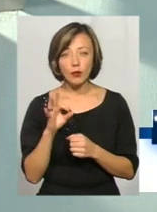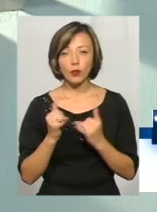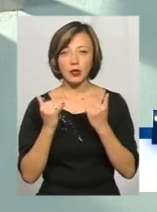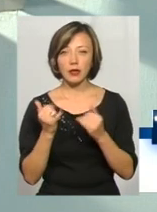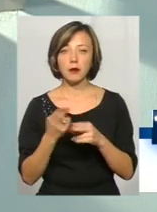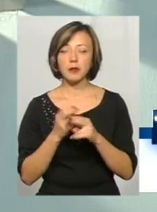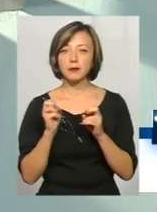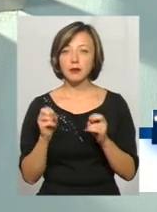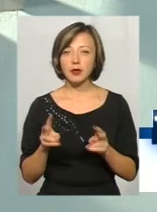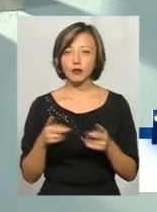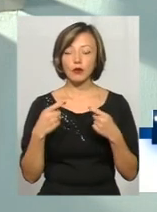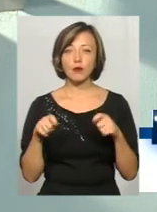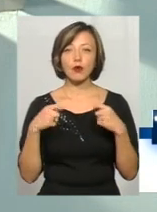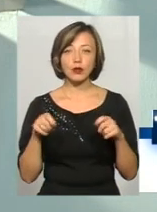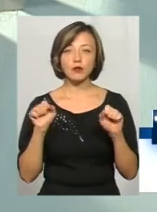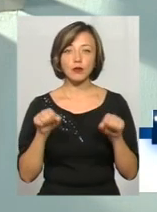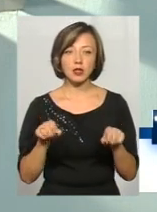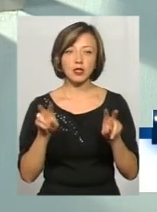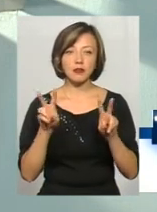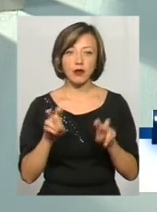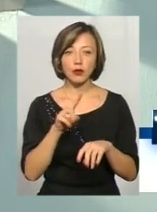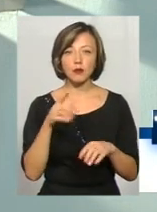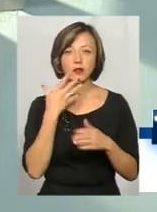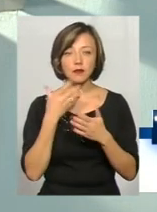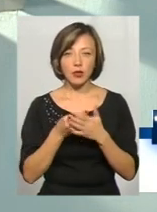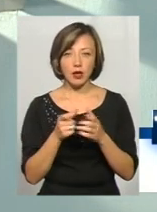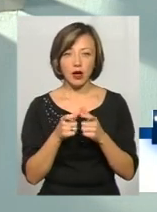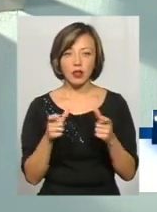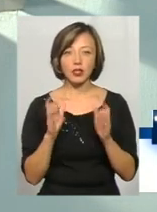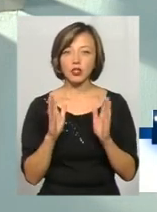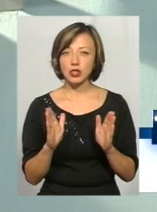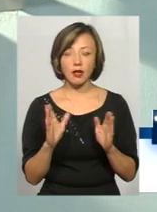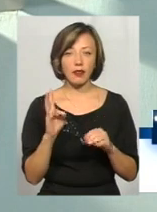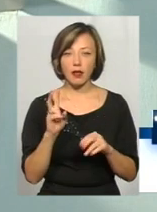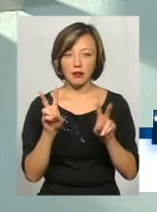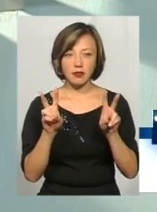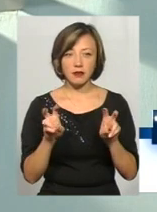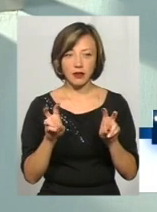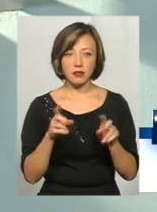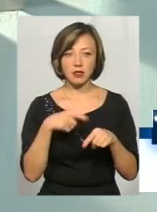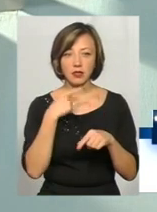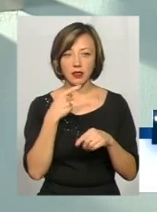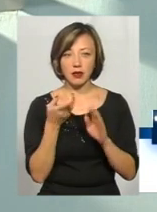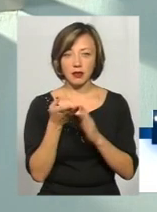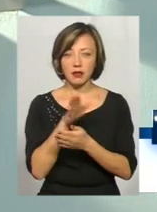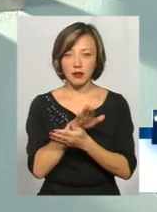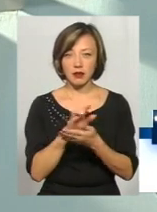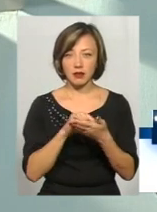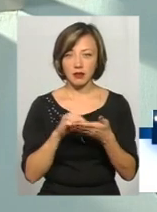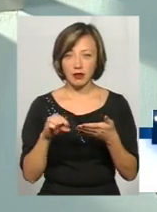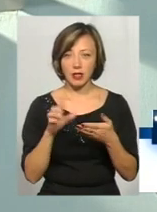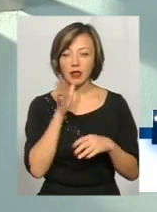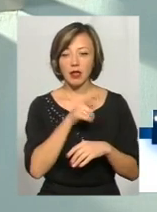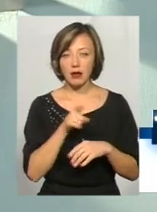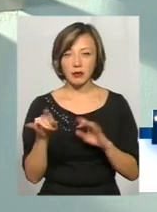продажу можна називати і номер своєї картки. Лише не називати то, що ми вже казали, CVV-код, 40 ID.